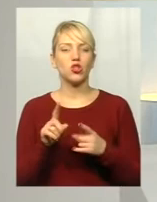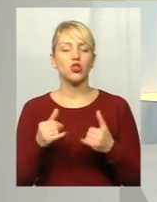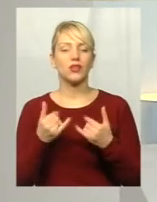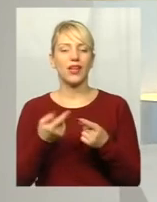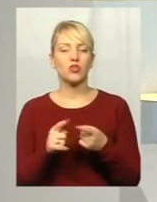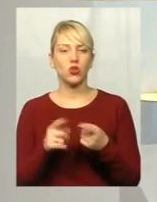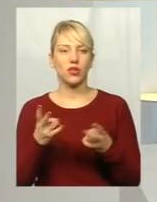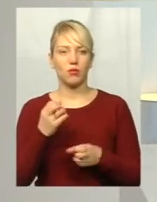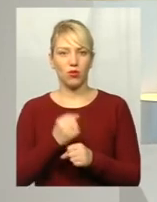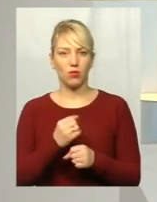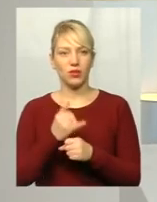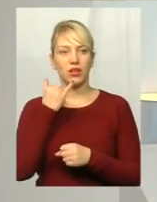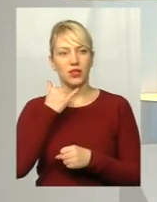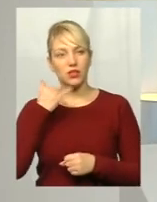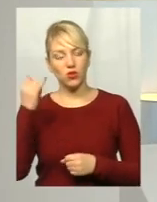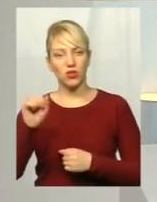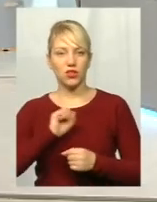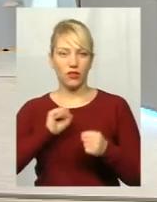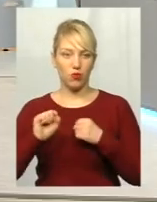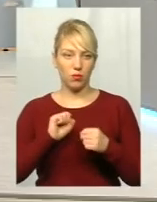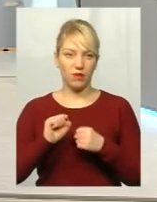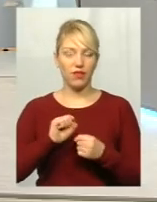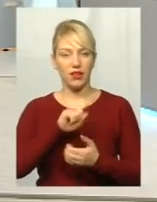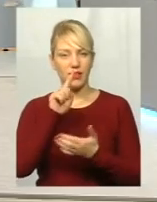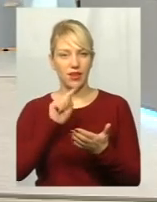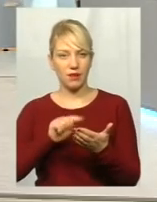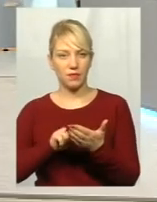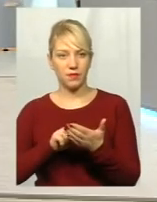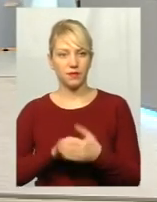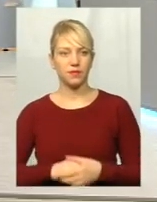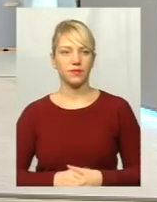От дзвонити в управління чи... Так, якщо ви бачите...